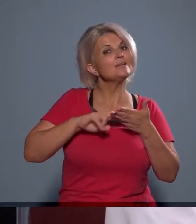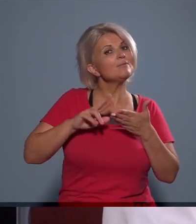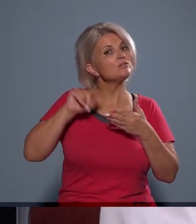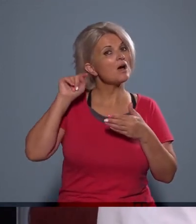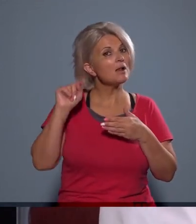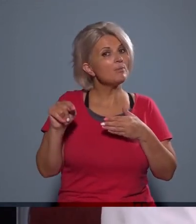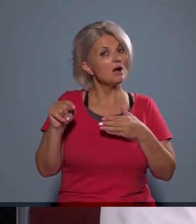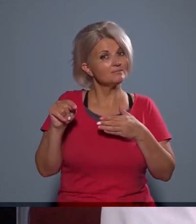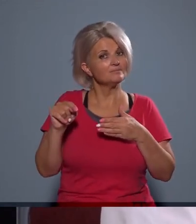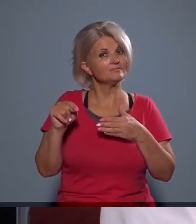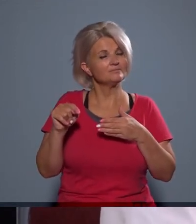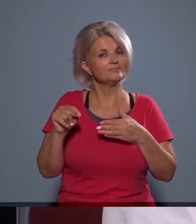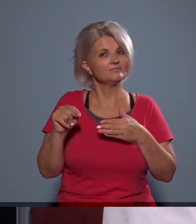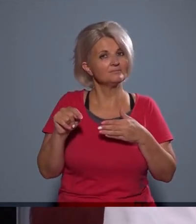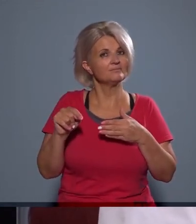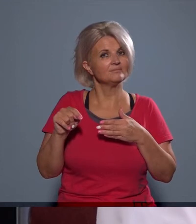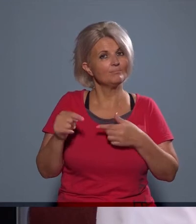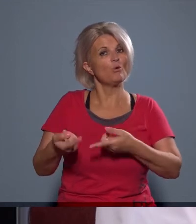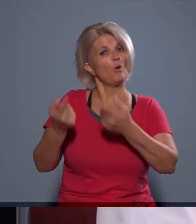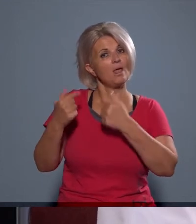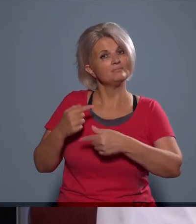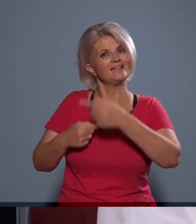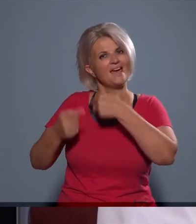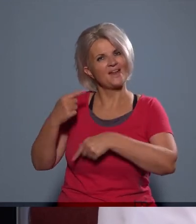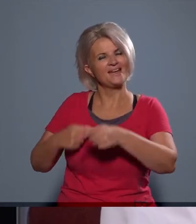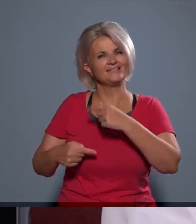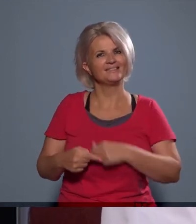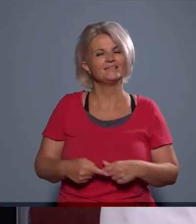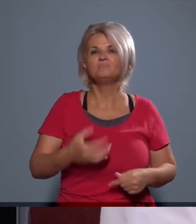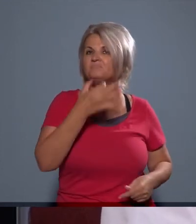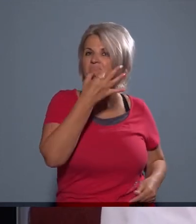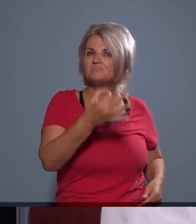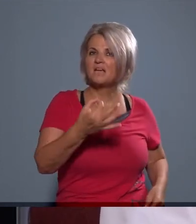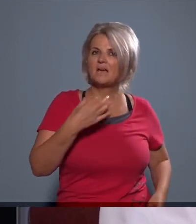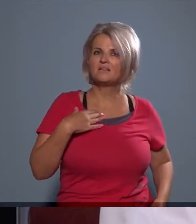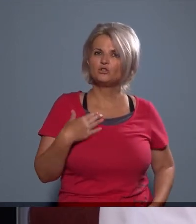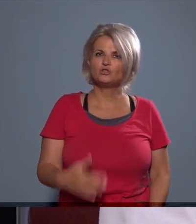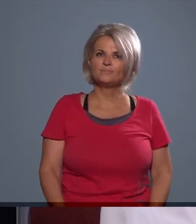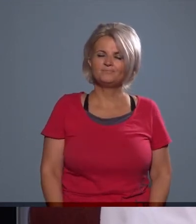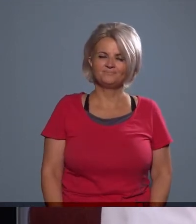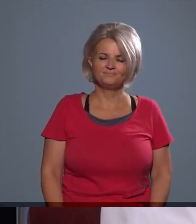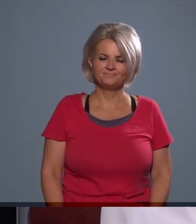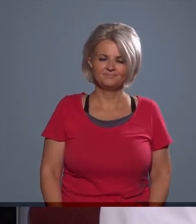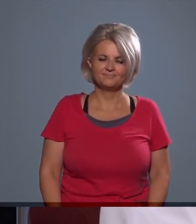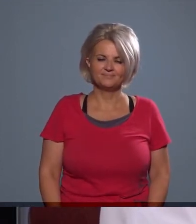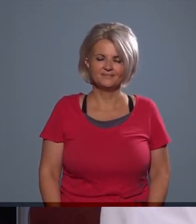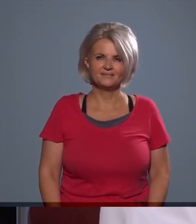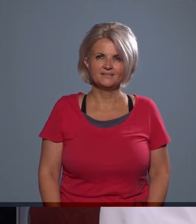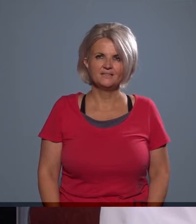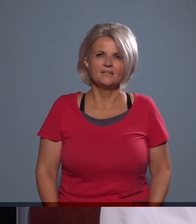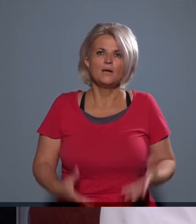eredeznek, és a kérdésem az, hogy mennyire,